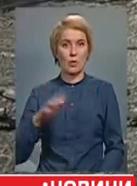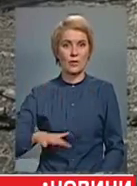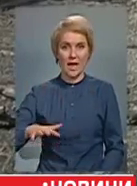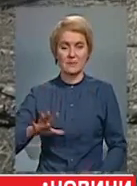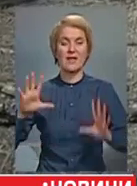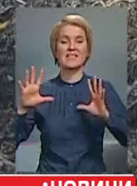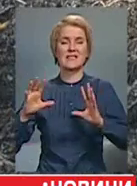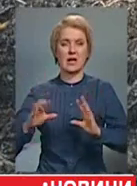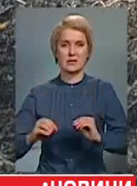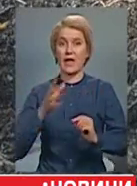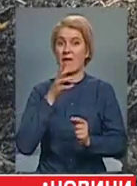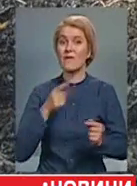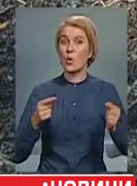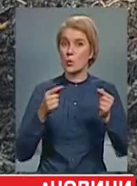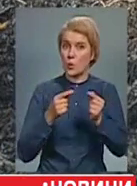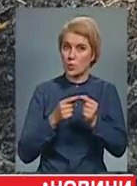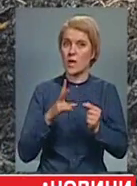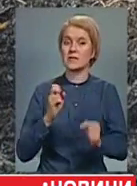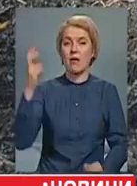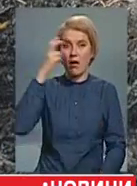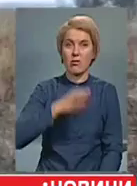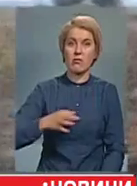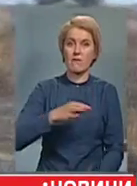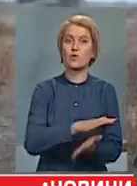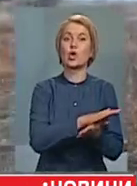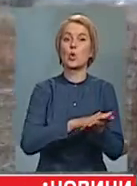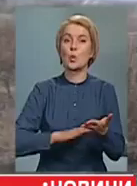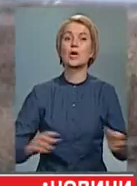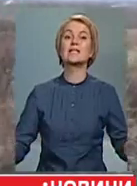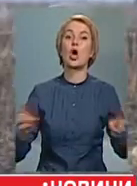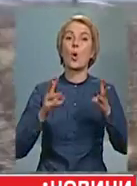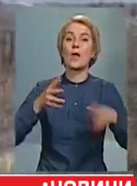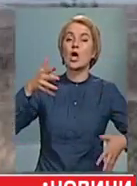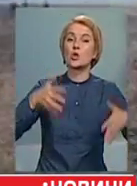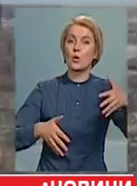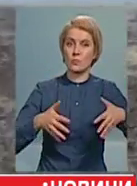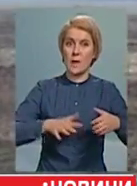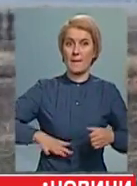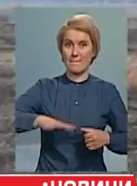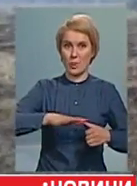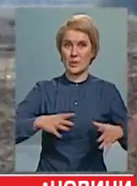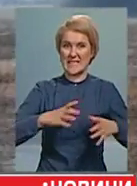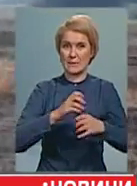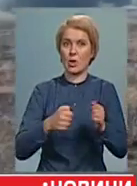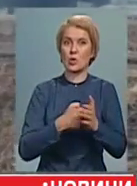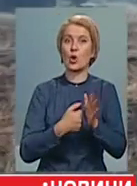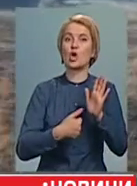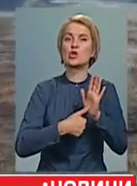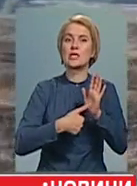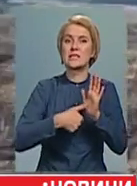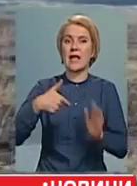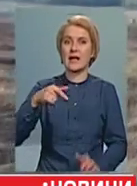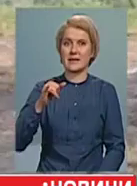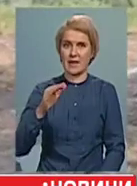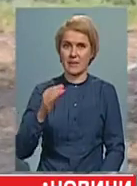ситуацій. Водночас на Київщині досі горять торфовища. І хоча площа пожеж зменшилася до шести гектарів, торф тліє у восьми осередках